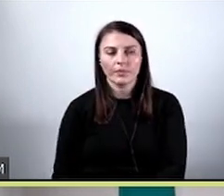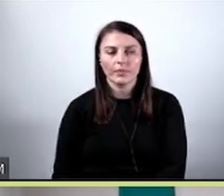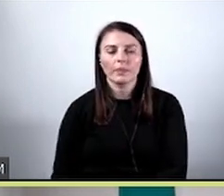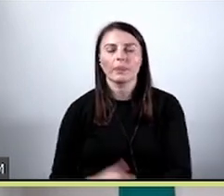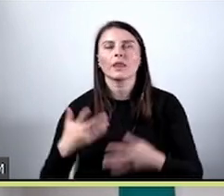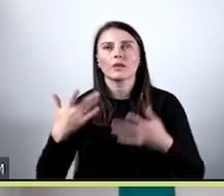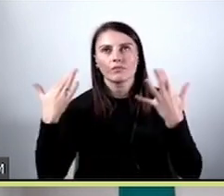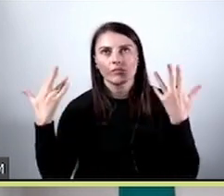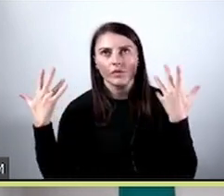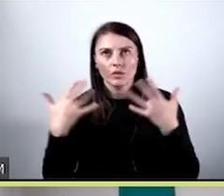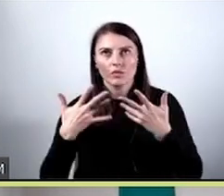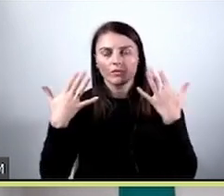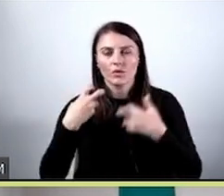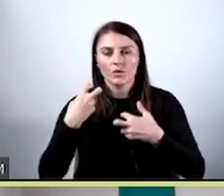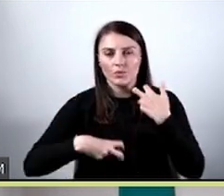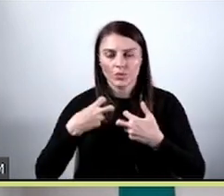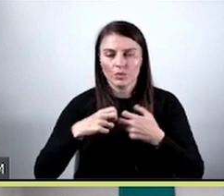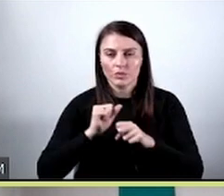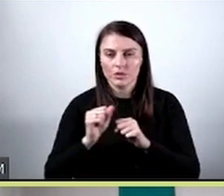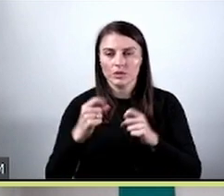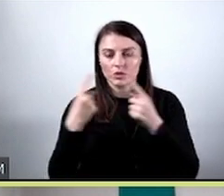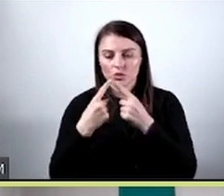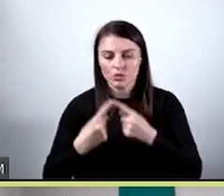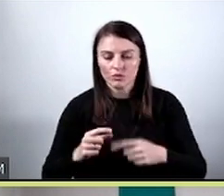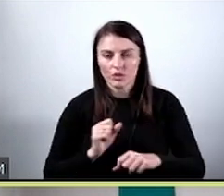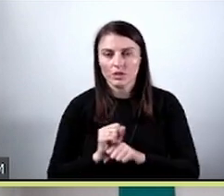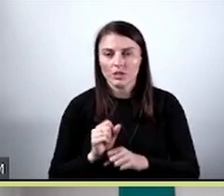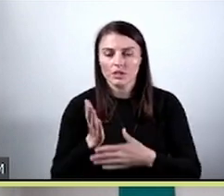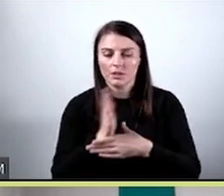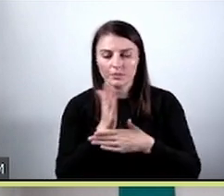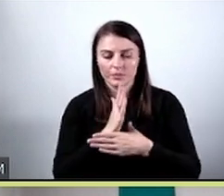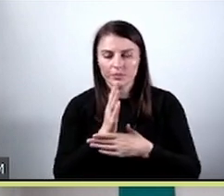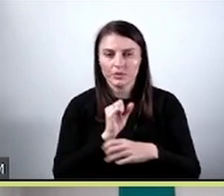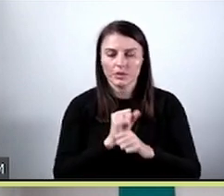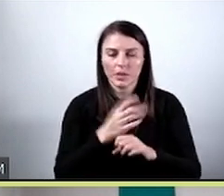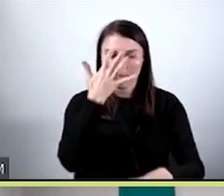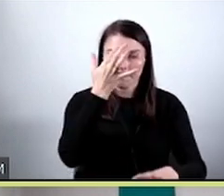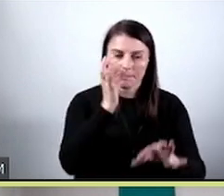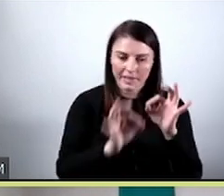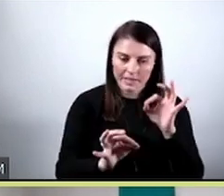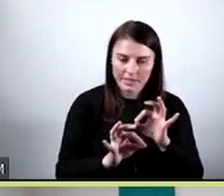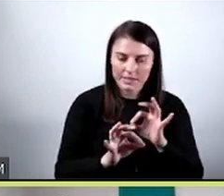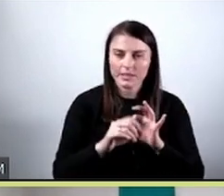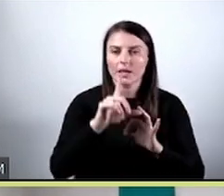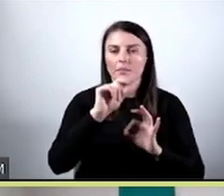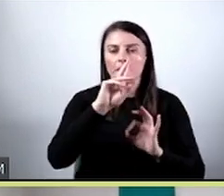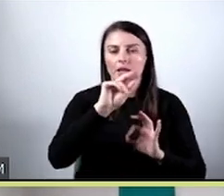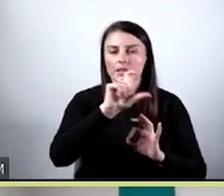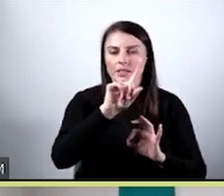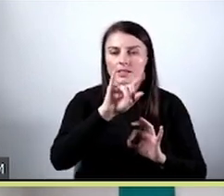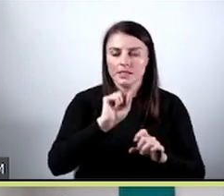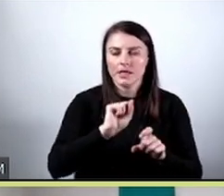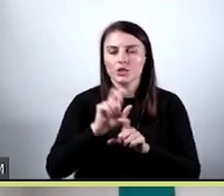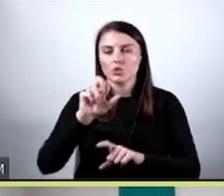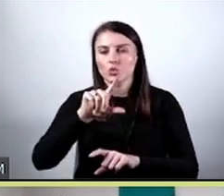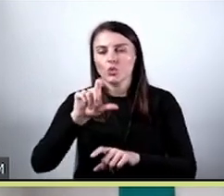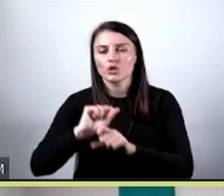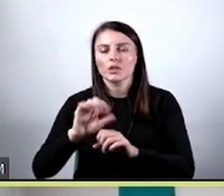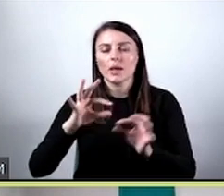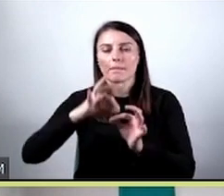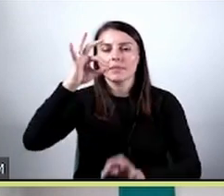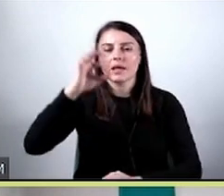problemach zastosowaniach ważne jest spośrodkowanie między precyzją a czułością i w tym momencie stosowana jest właśnie miara F1, czyli